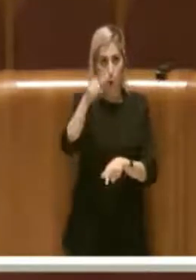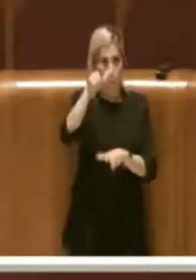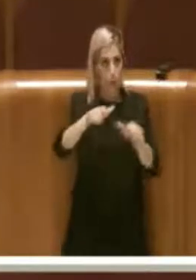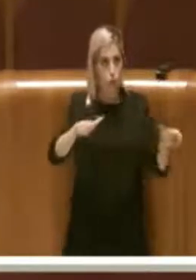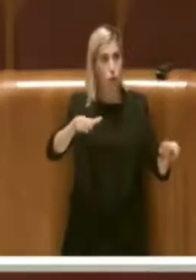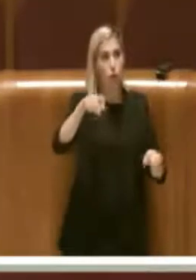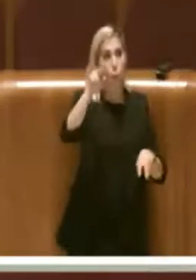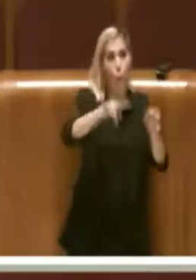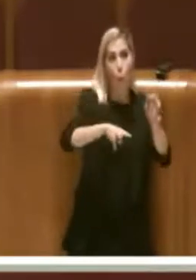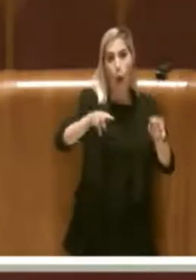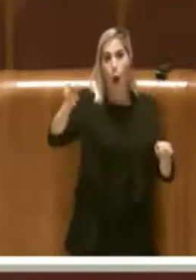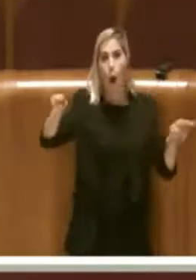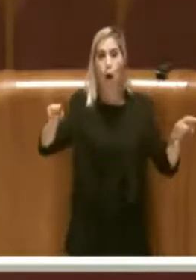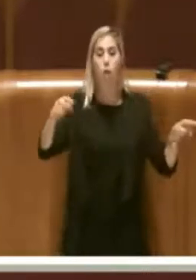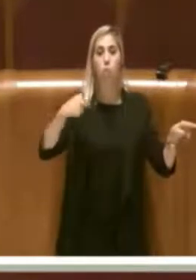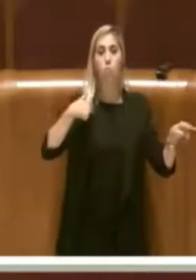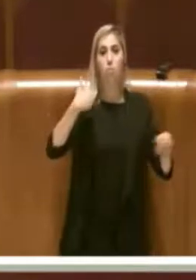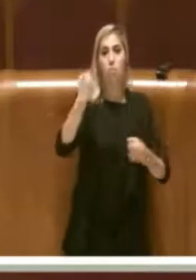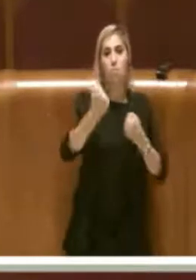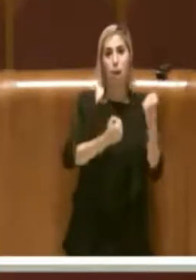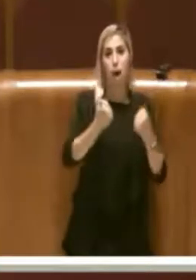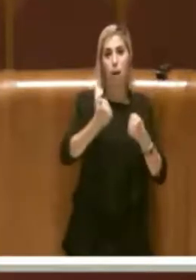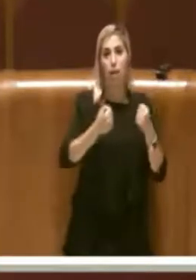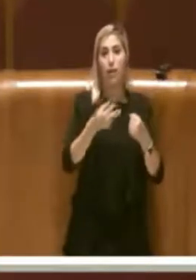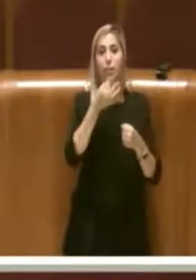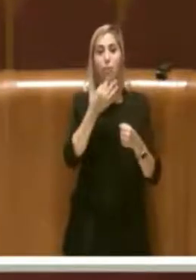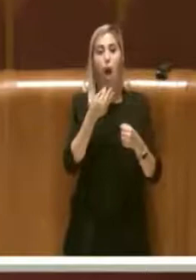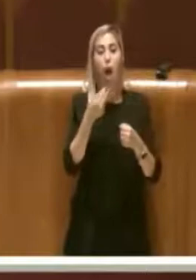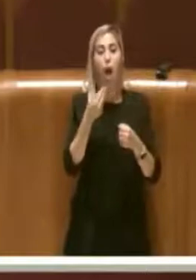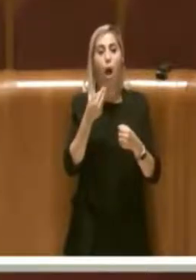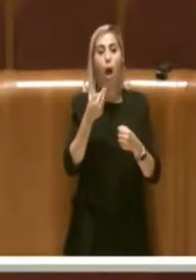autorizzati, cioè diciamo non abusivi,